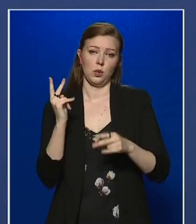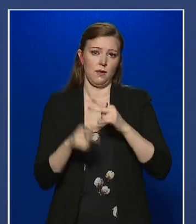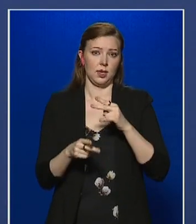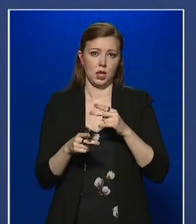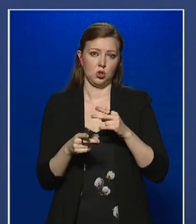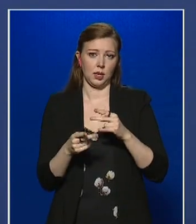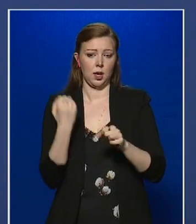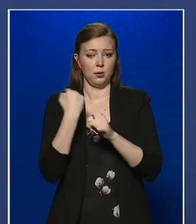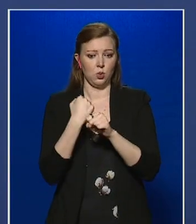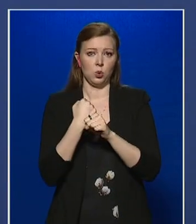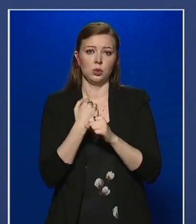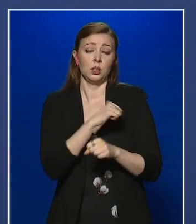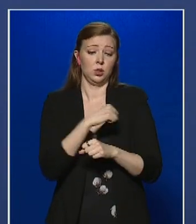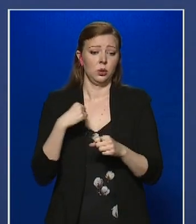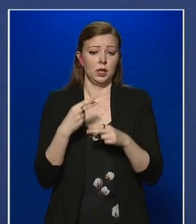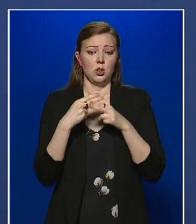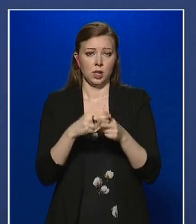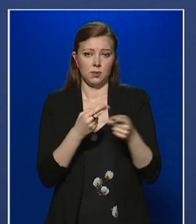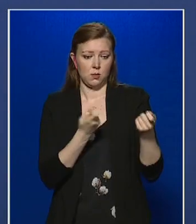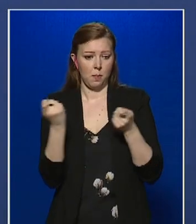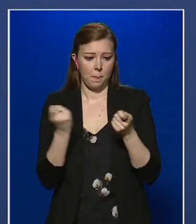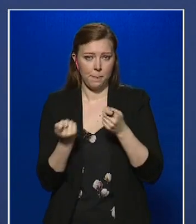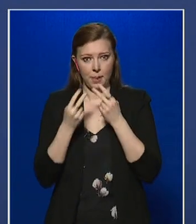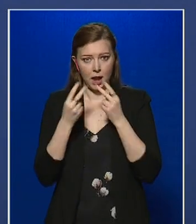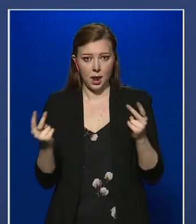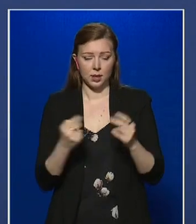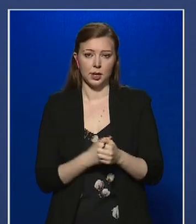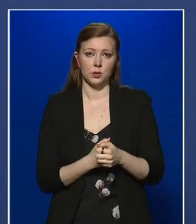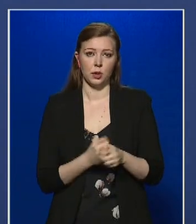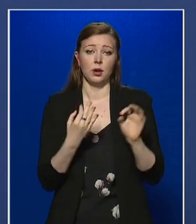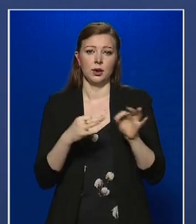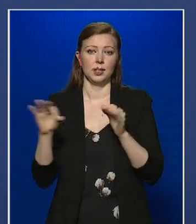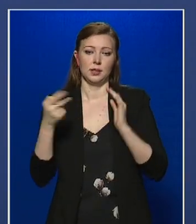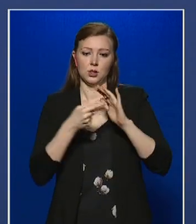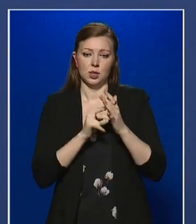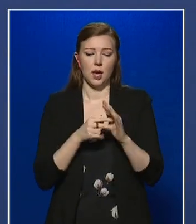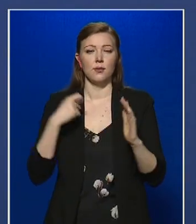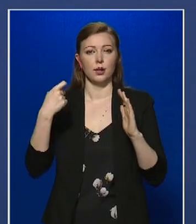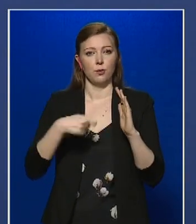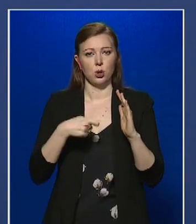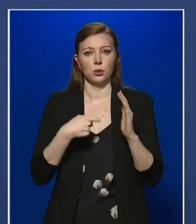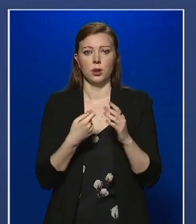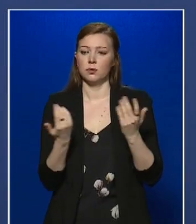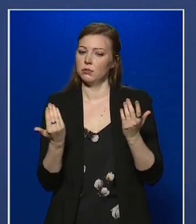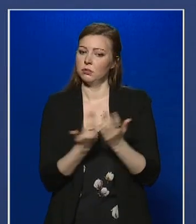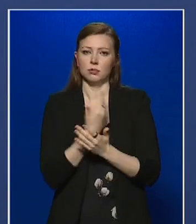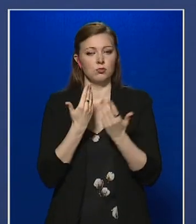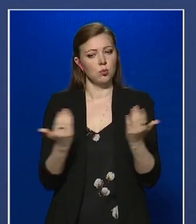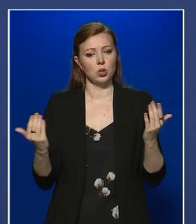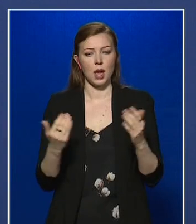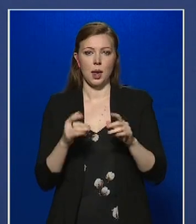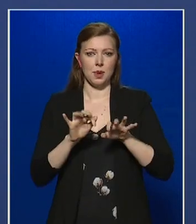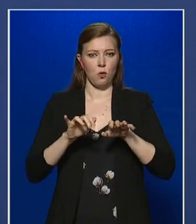dolgozónkat és önkéntes segítőket is bevonjunk az ellátásba. Intézkedési terveinket, forgatókönyveinket, a legkorszerűbb informatikai